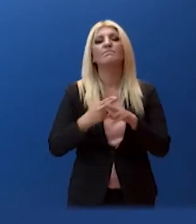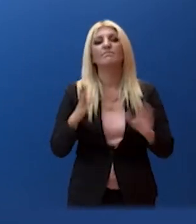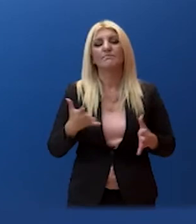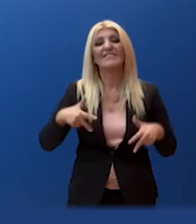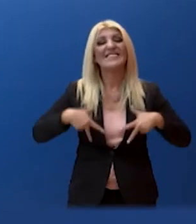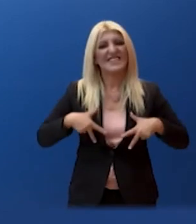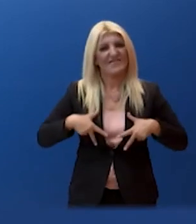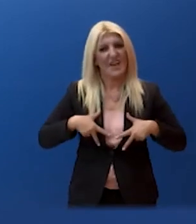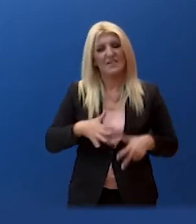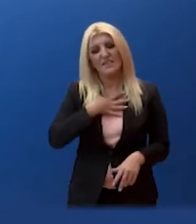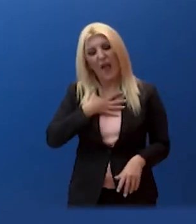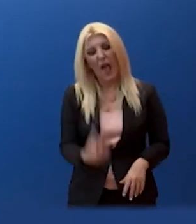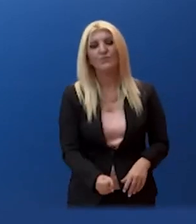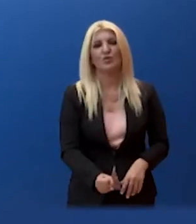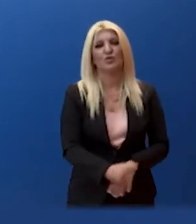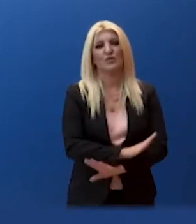δυνατότητες της χώρας.